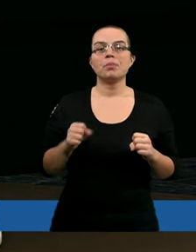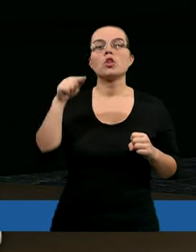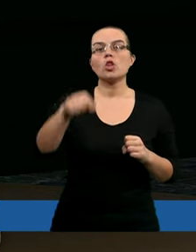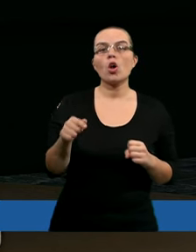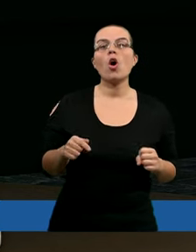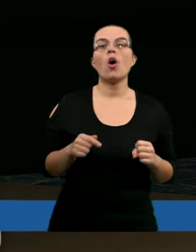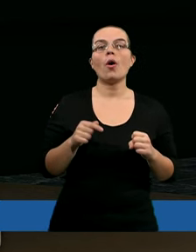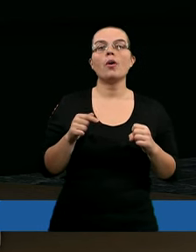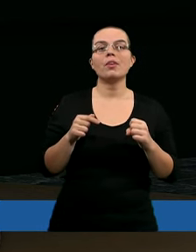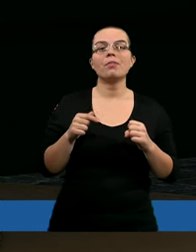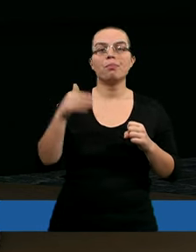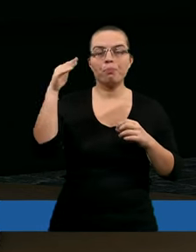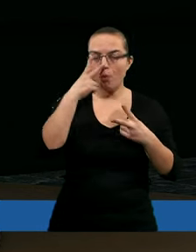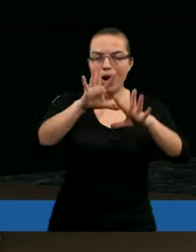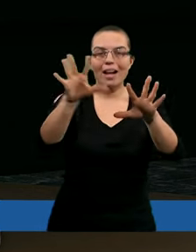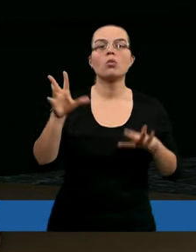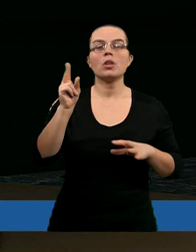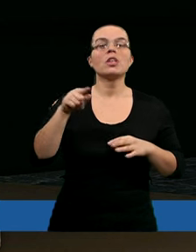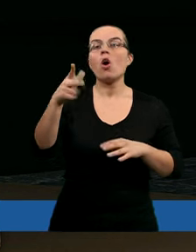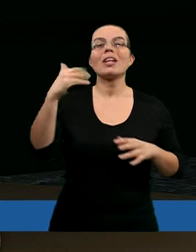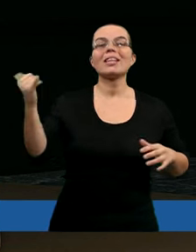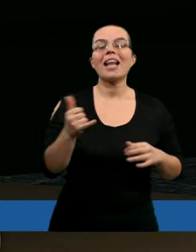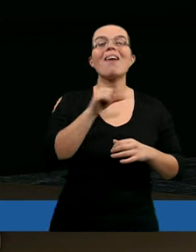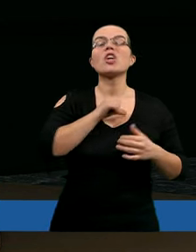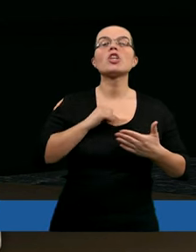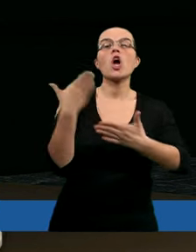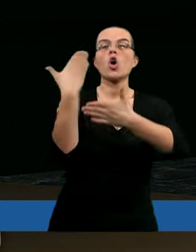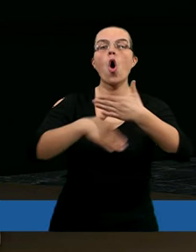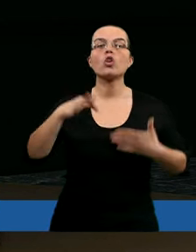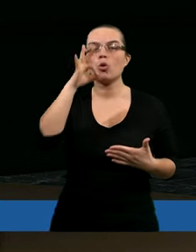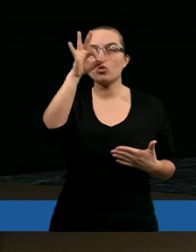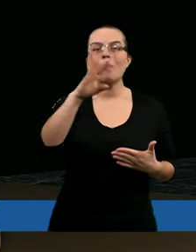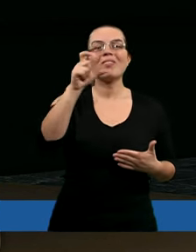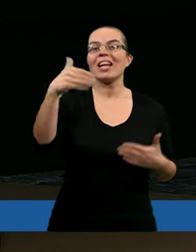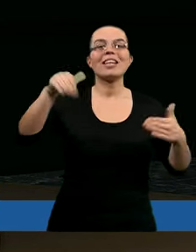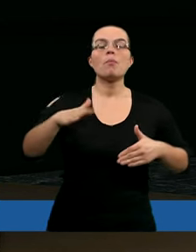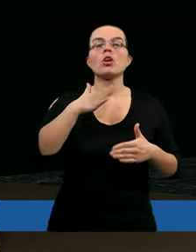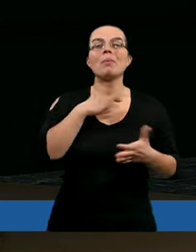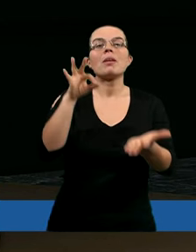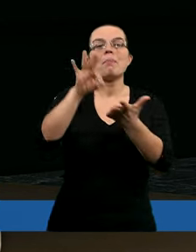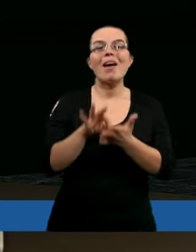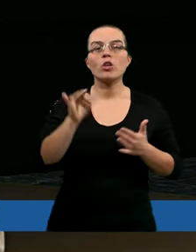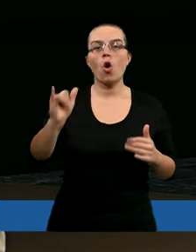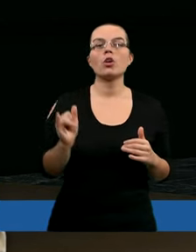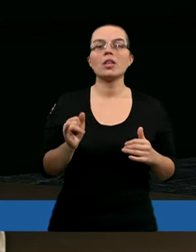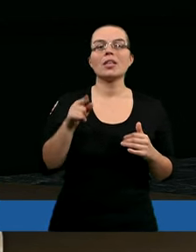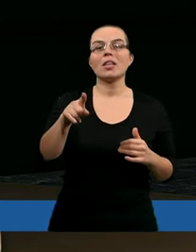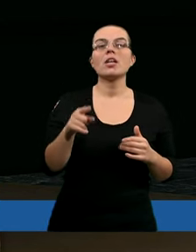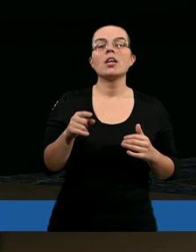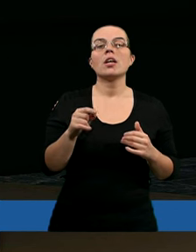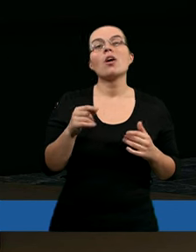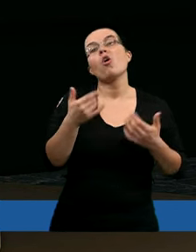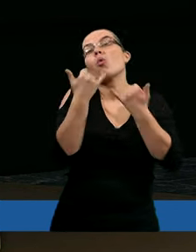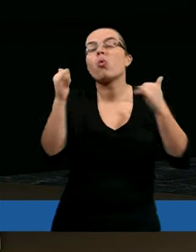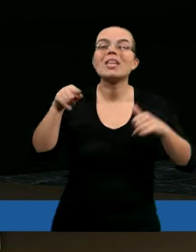to wiele historii biblijnych pokazuje, że one nie zawsze kończą się dobrze. Więc nie możemy mieć pewności, nawet będąc bieżącymi